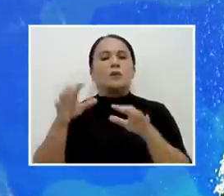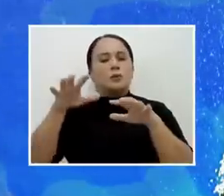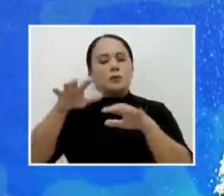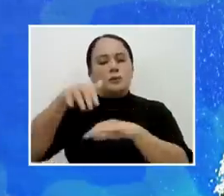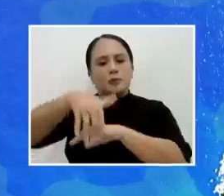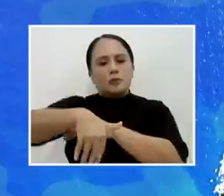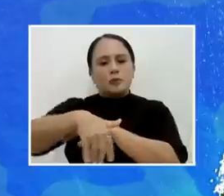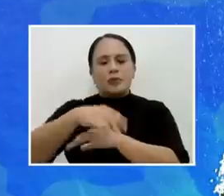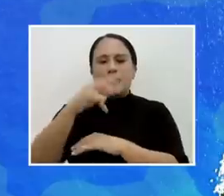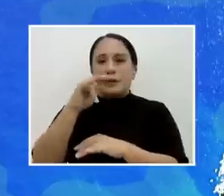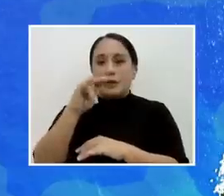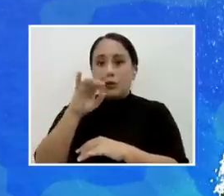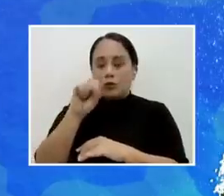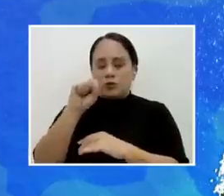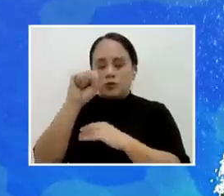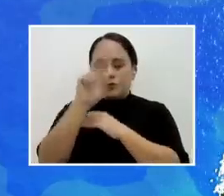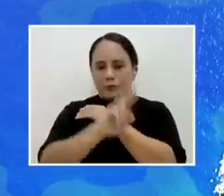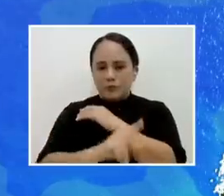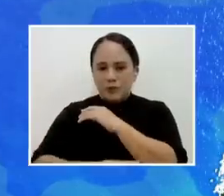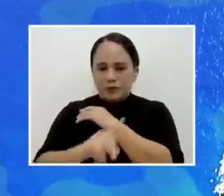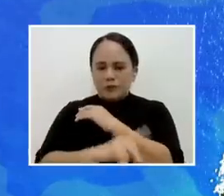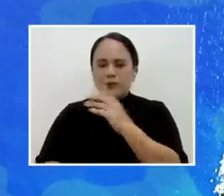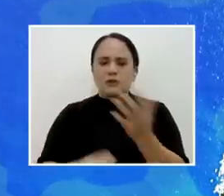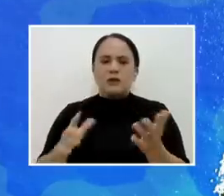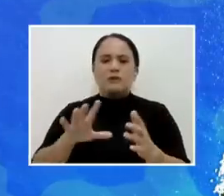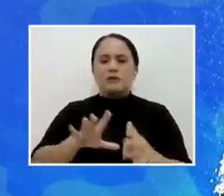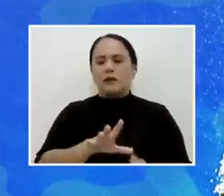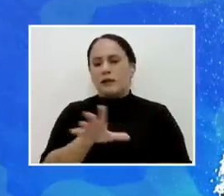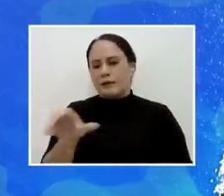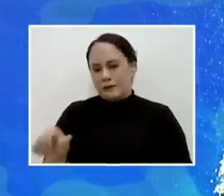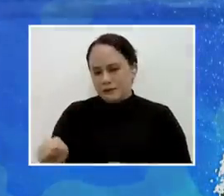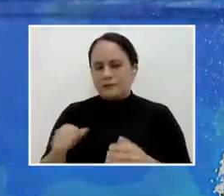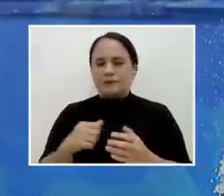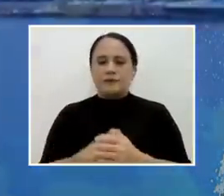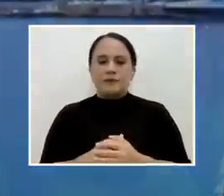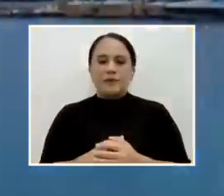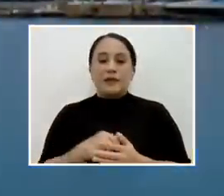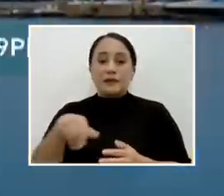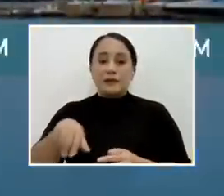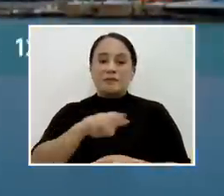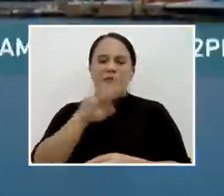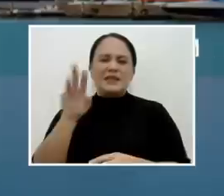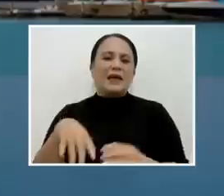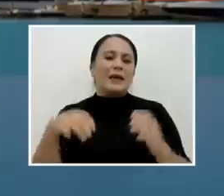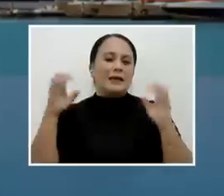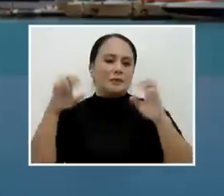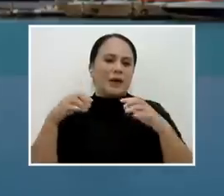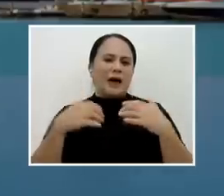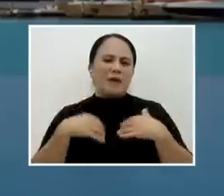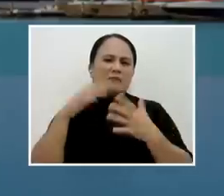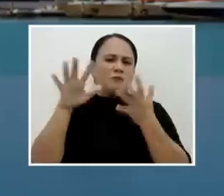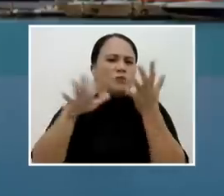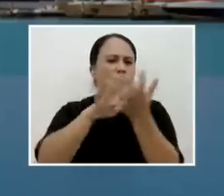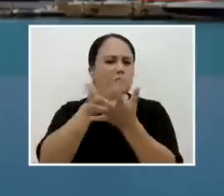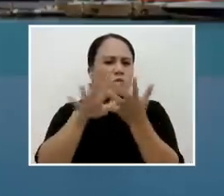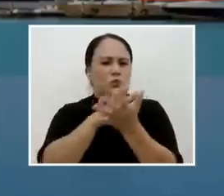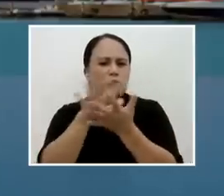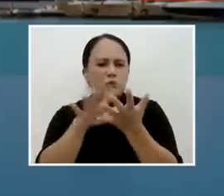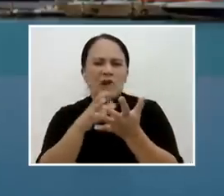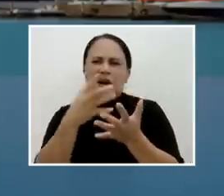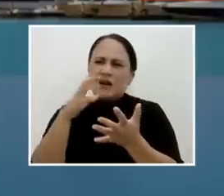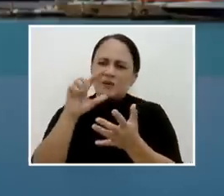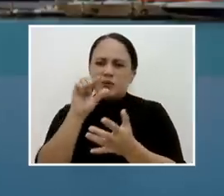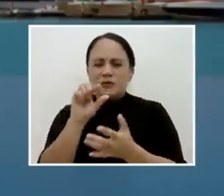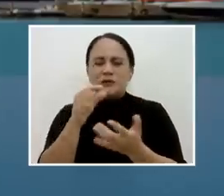Ilocos Provinces at maging sa ilang lugar sa Cagayan Valley. Tayo naman sa Metro Manila, aasahan pong magiging maulap at sisirip-sirip ang araw at may